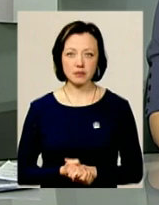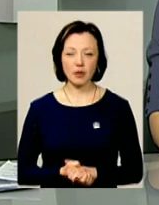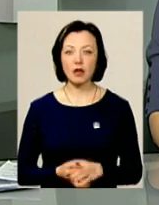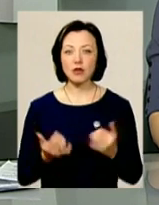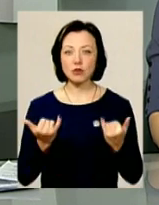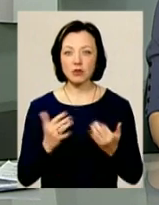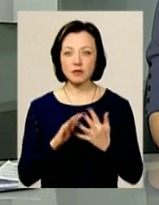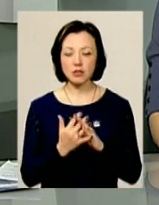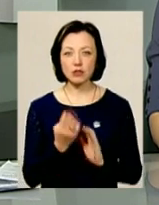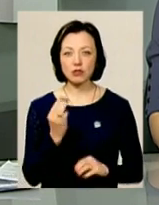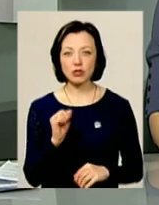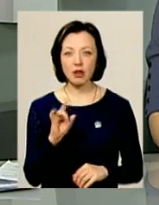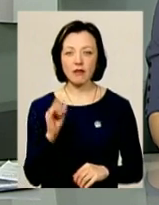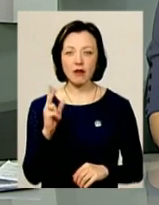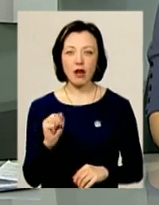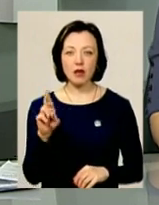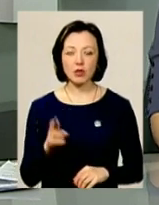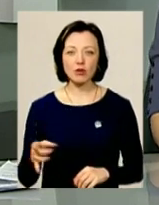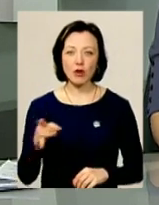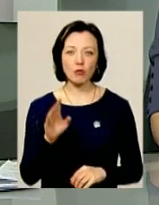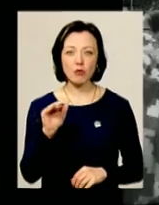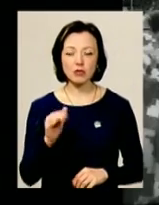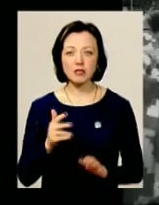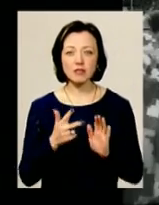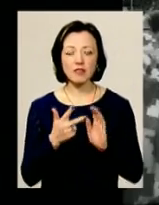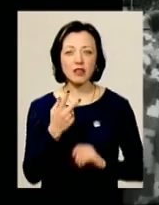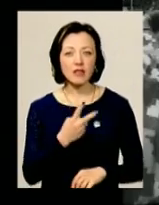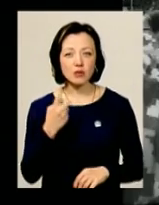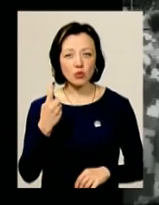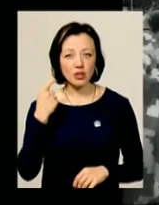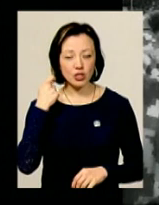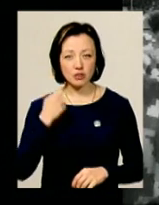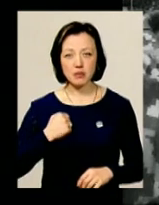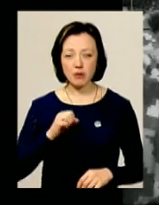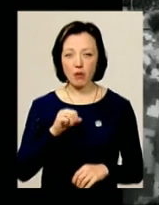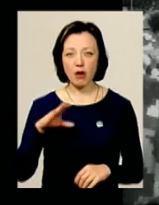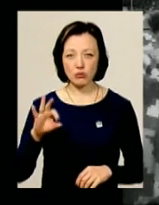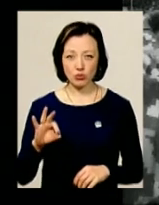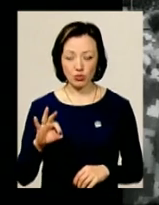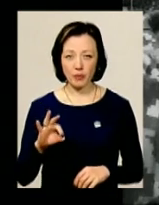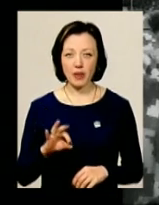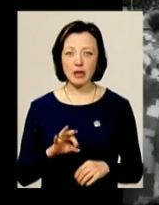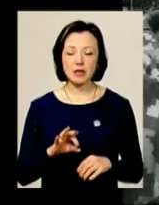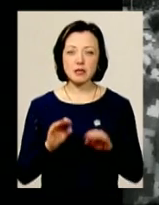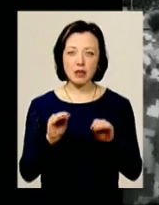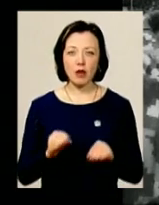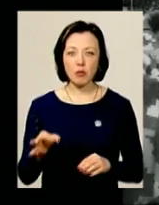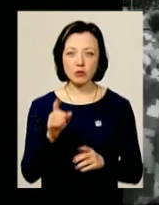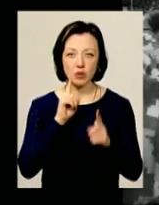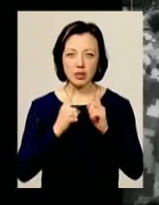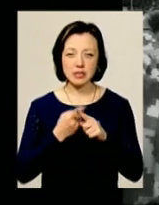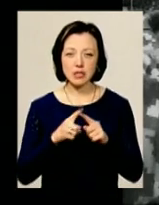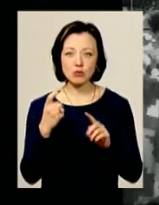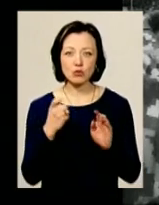Сьогодні в селі Шарівка Ярмолинецького району попрощалися з 21-річним бійцем АТО Олександром Казміровим. За даними обласної ради, це